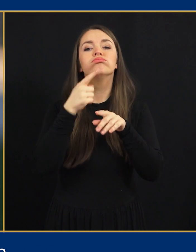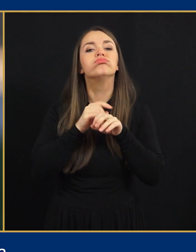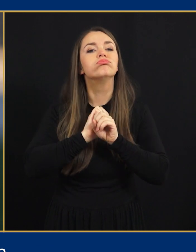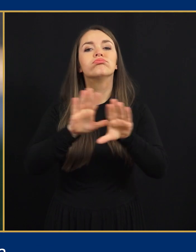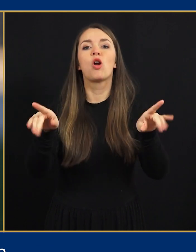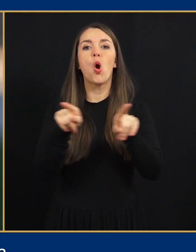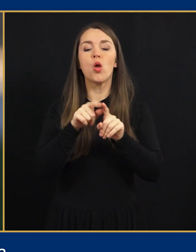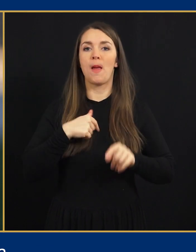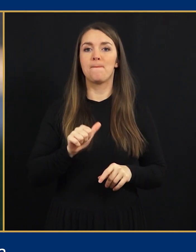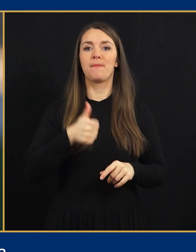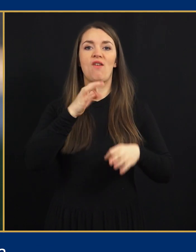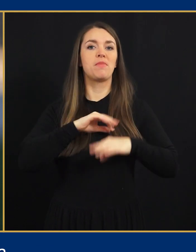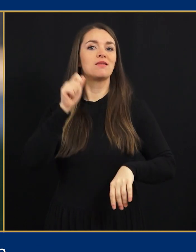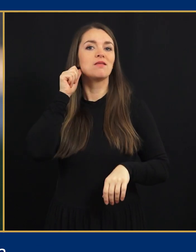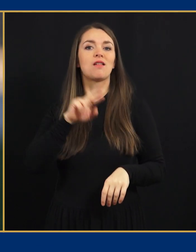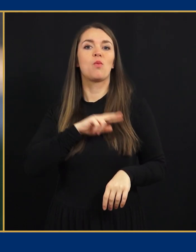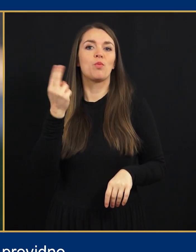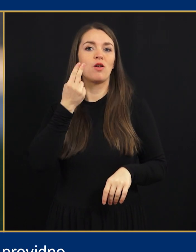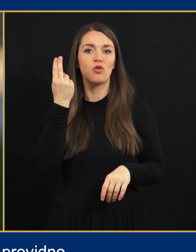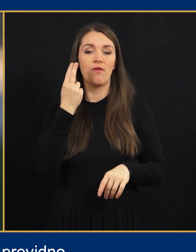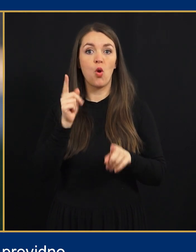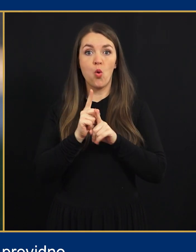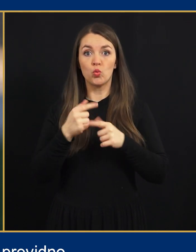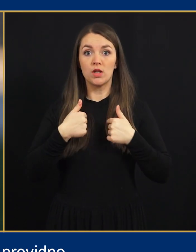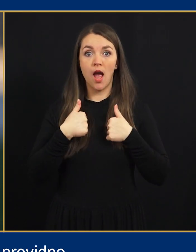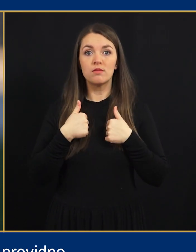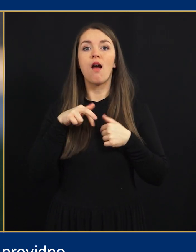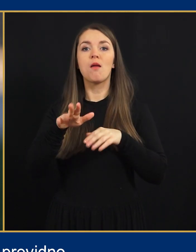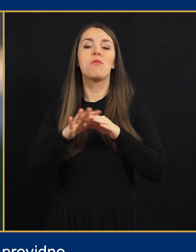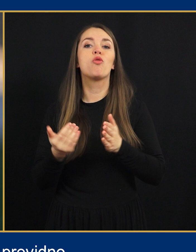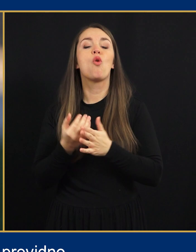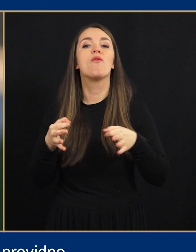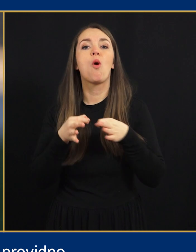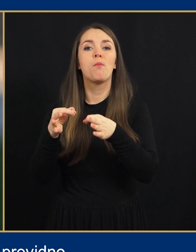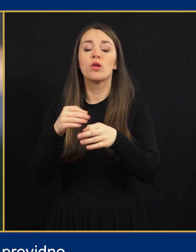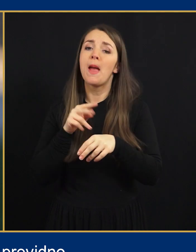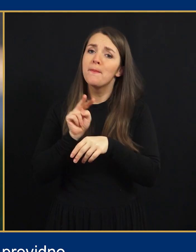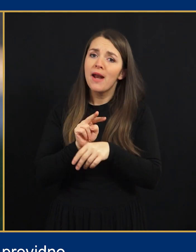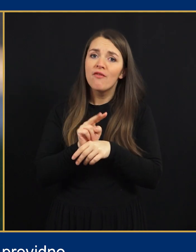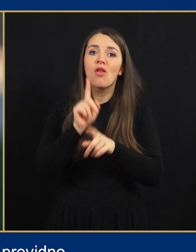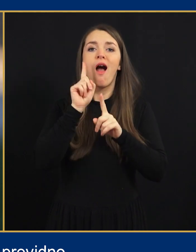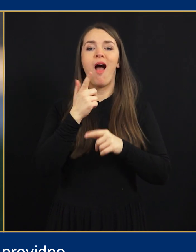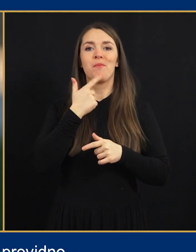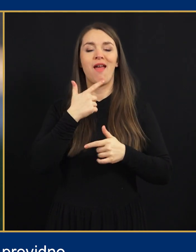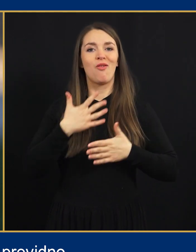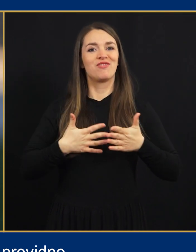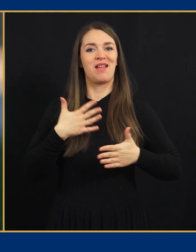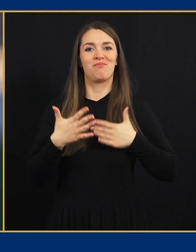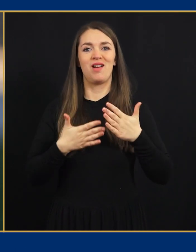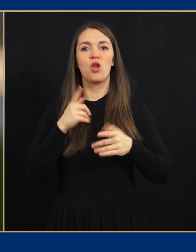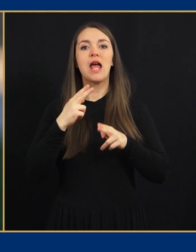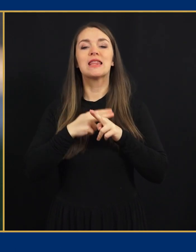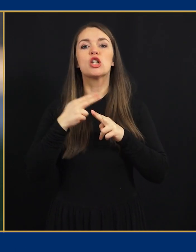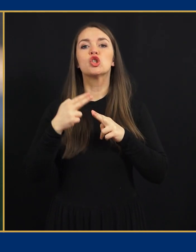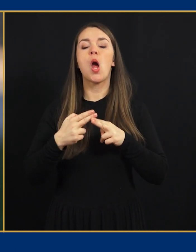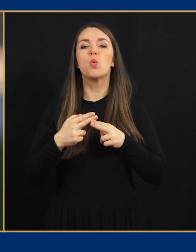prva predsednica Republike Slovenije Tudi jaz stopam na novo pot previdno, a s prijetnim vznemerjenjem in